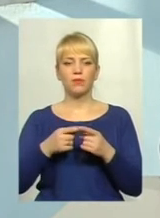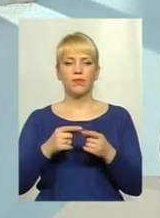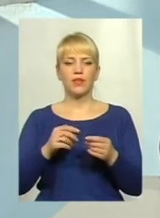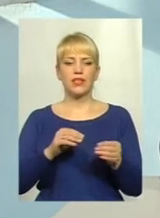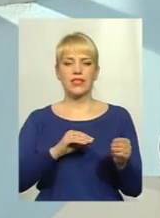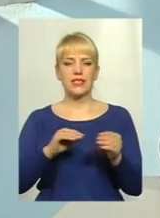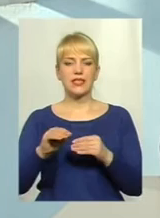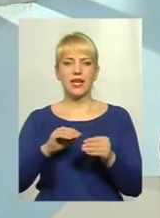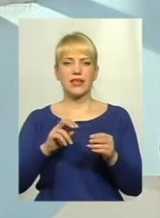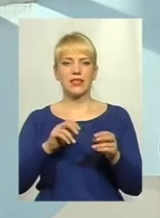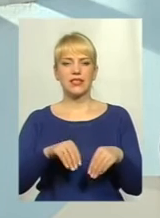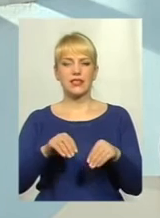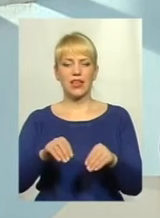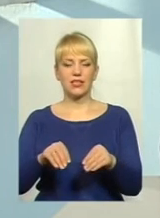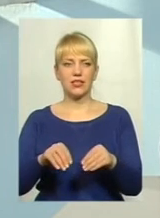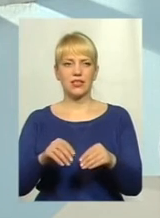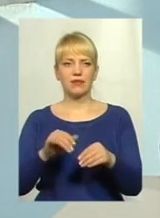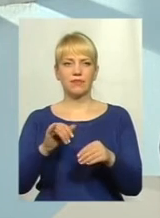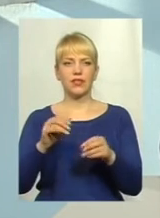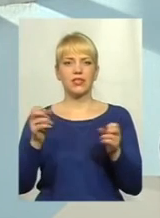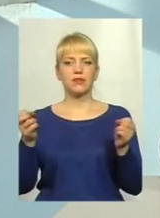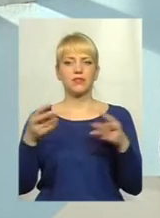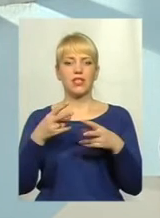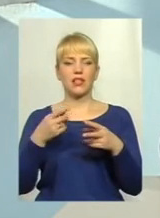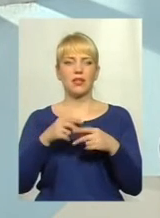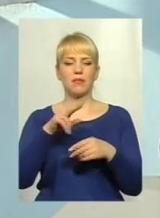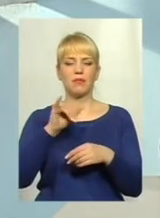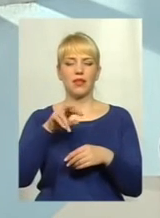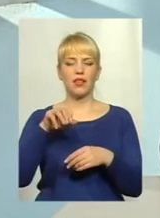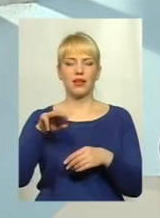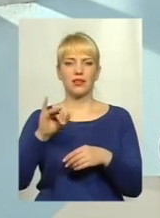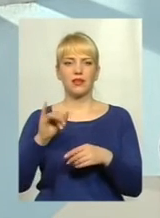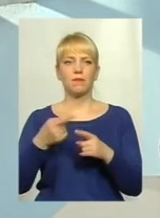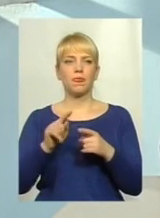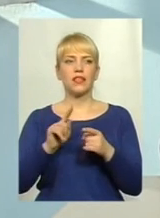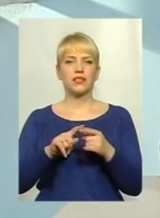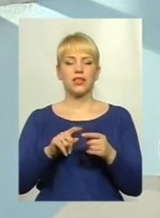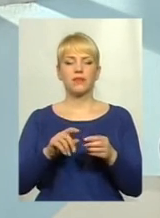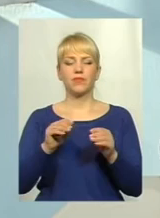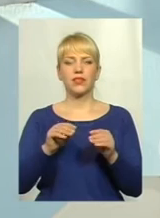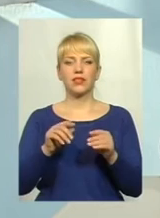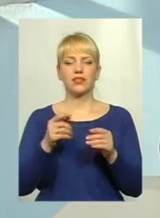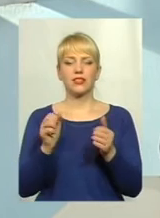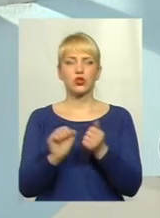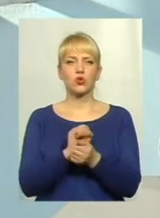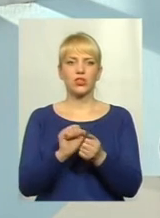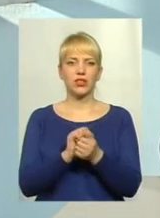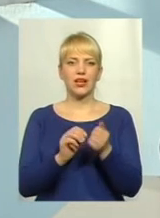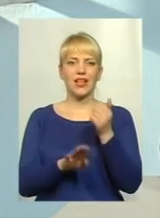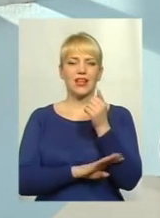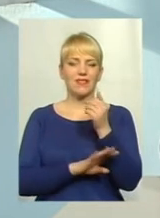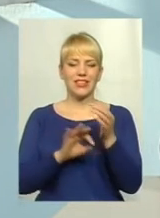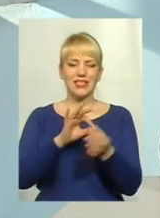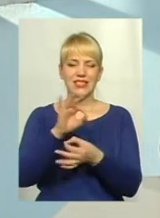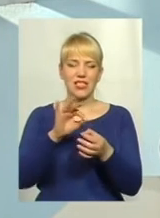України, використовується пілет, що таке пілет? Це збирається стружка деревна, деревні якісь там залишки, і